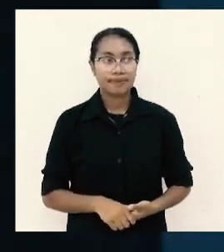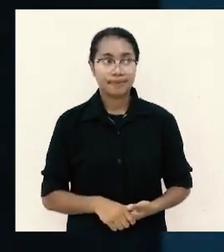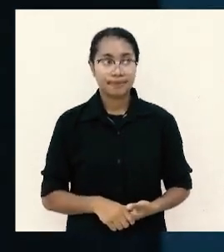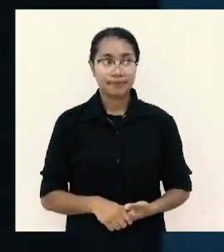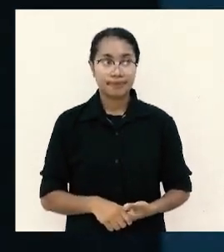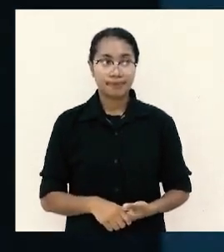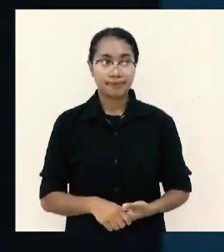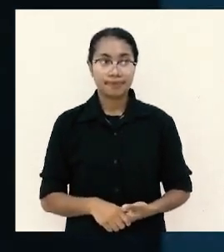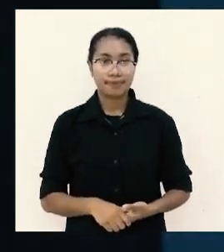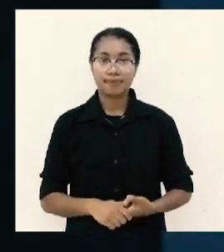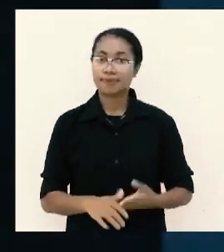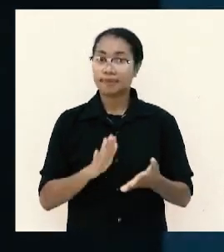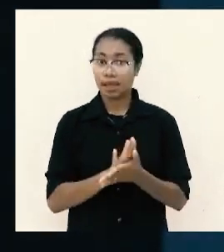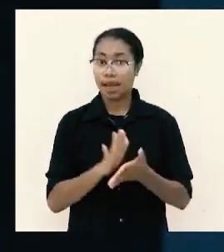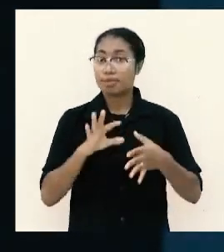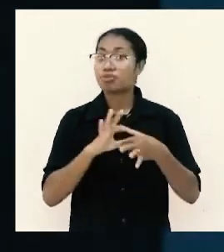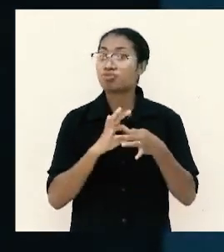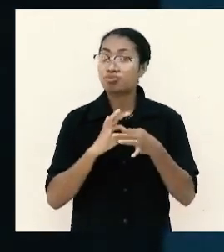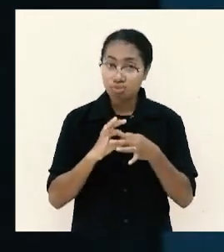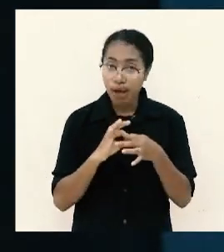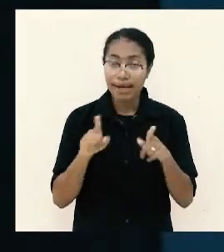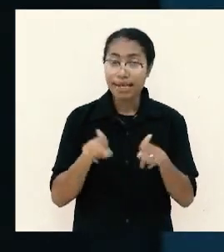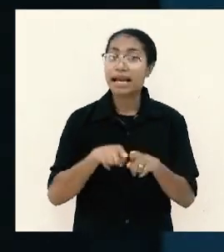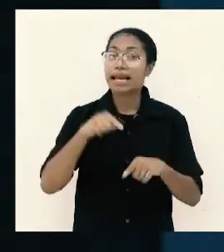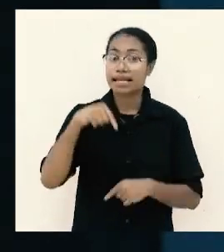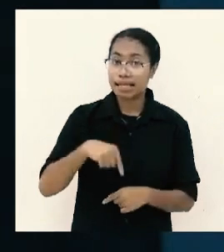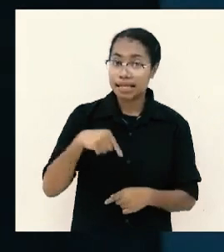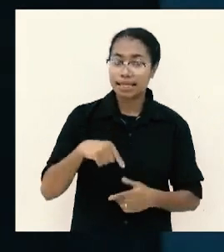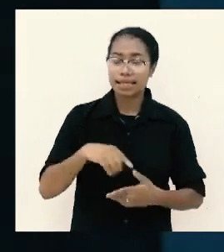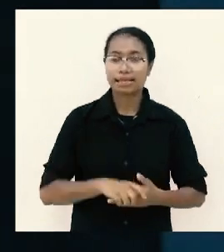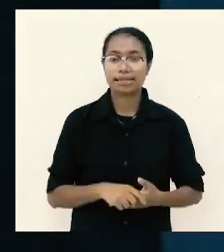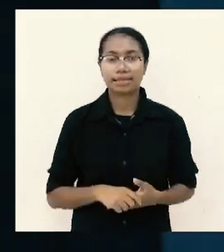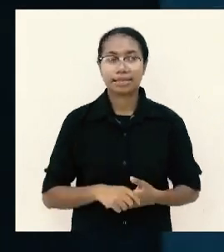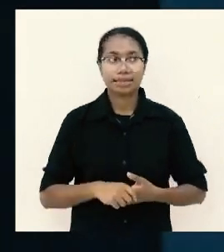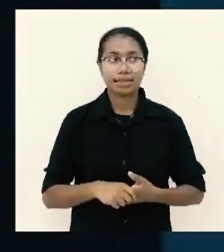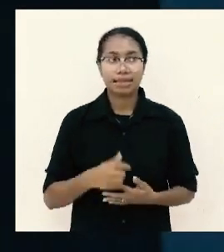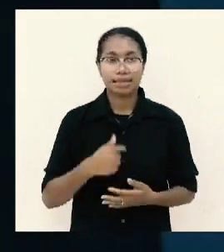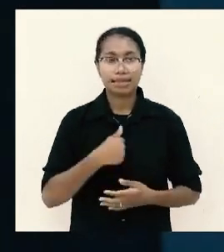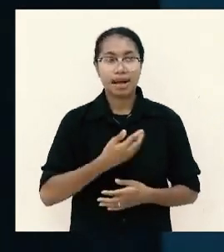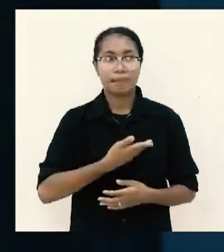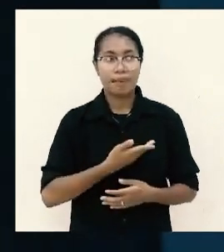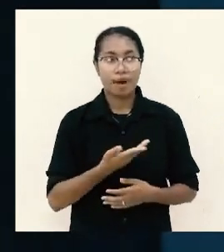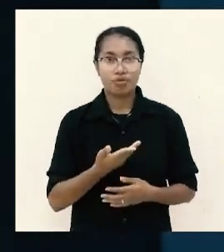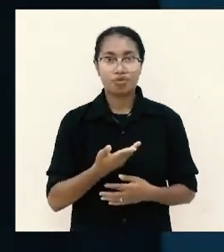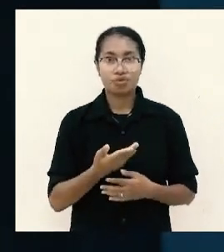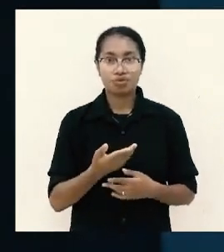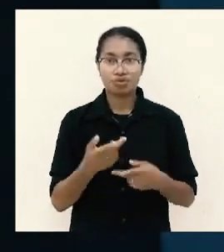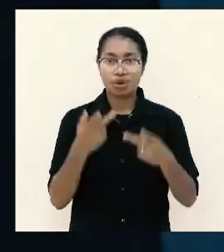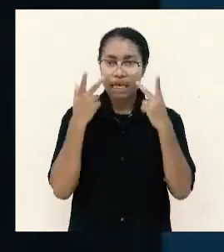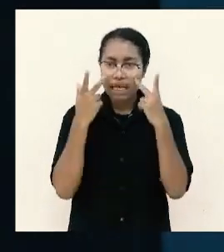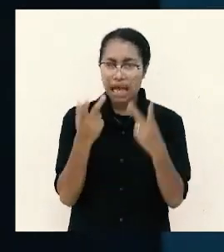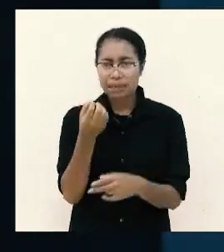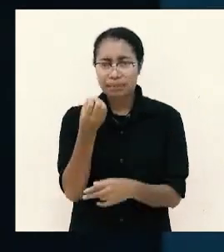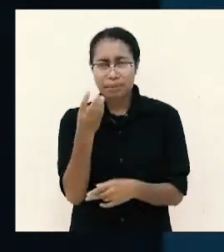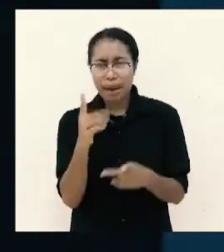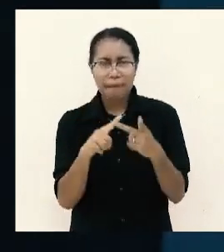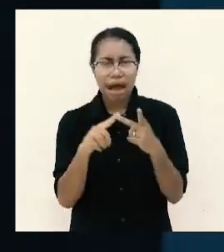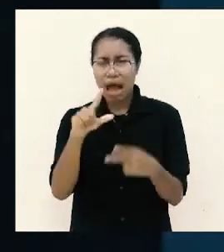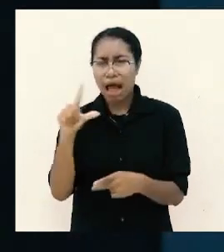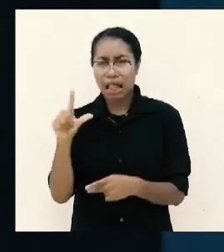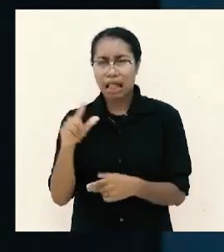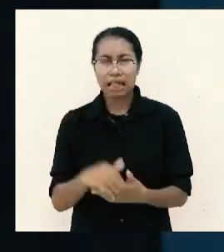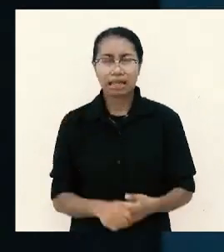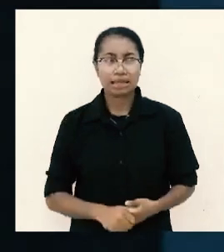terkait dengan ini saya akan menyoroti beberapa hal pertama